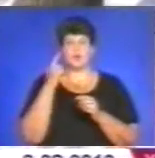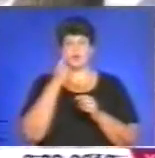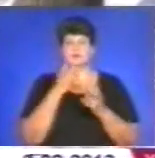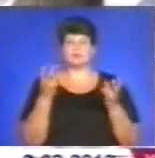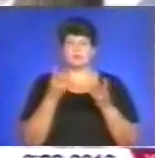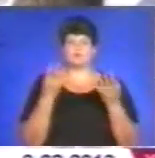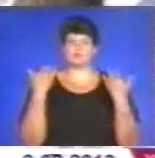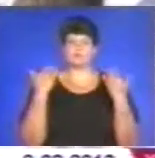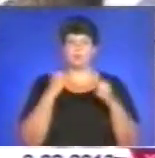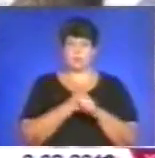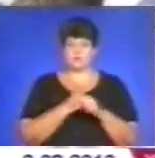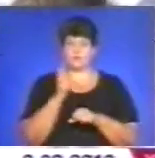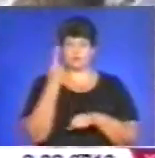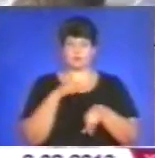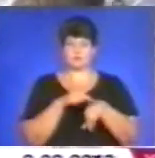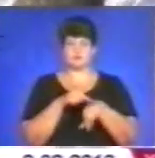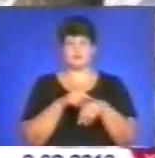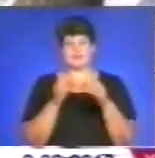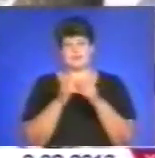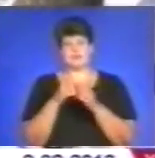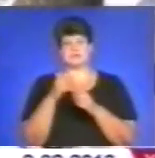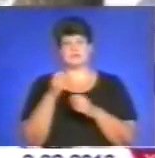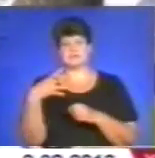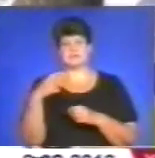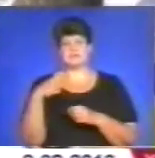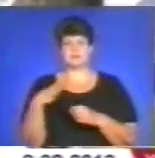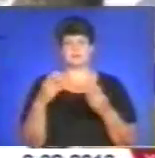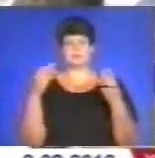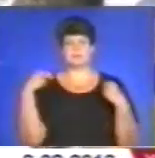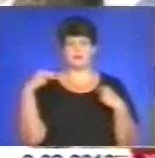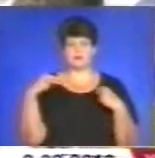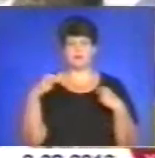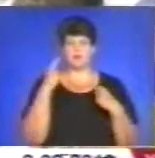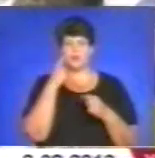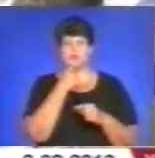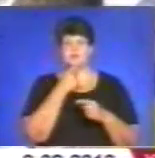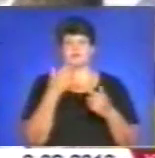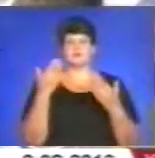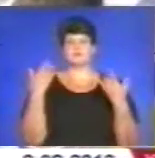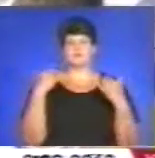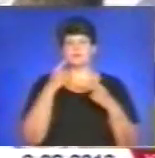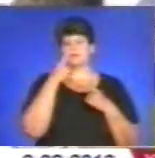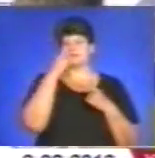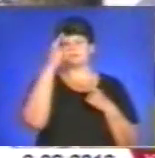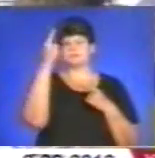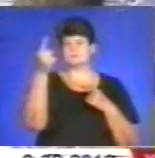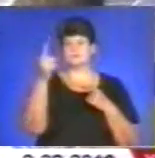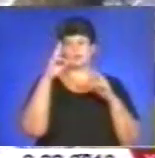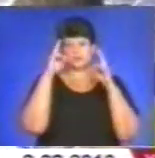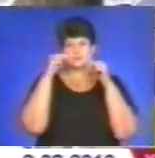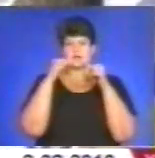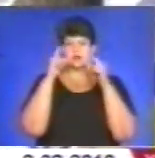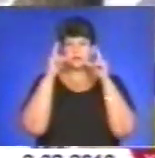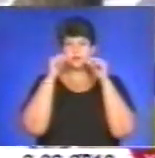Попрацювали годинку, хвилин десь 15 переривів. Очі відпочивають, якщо дивляться вдаль, або закриті.